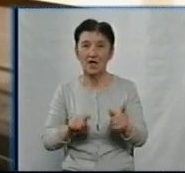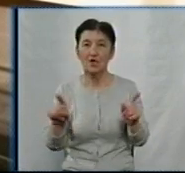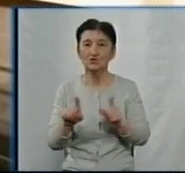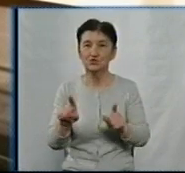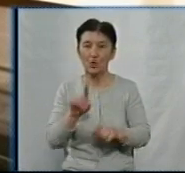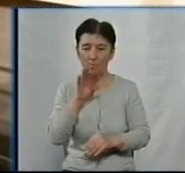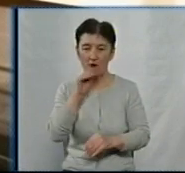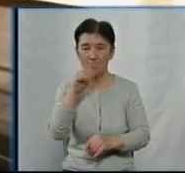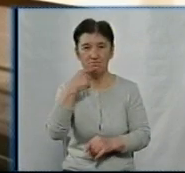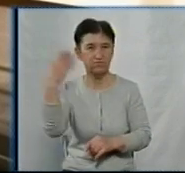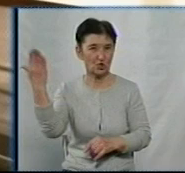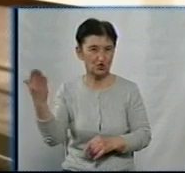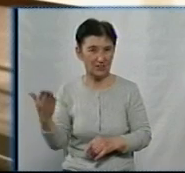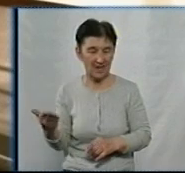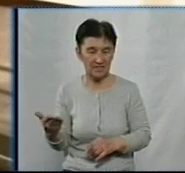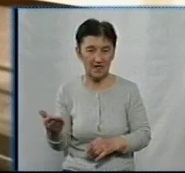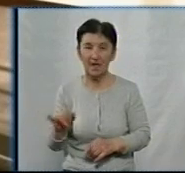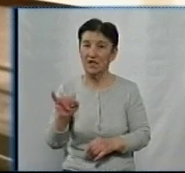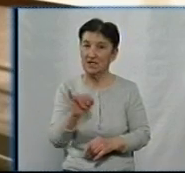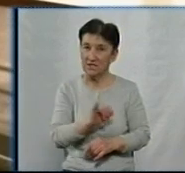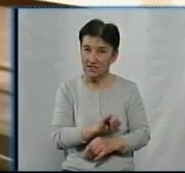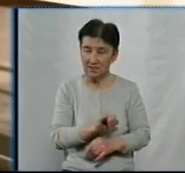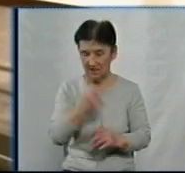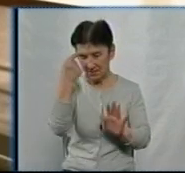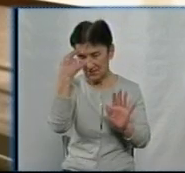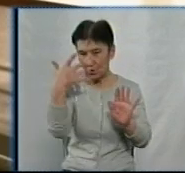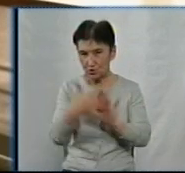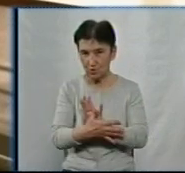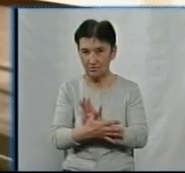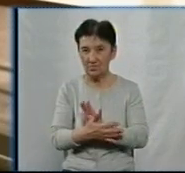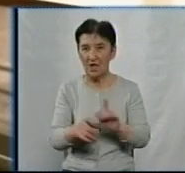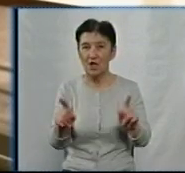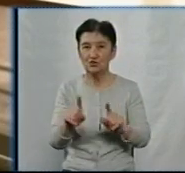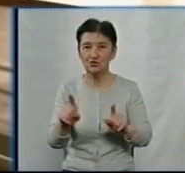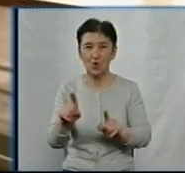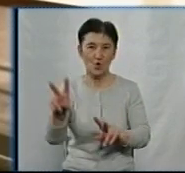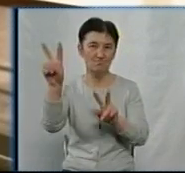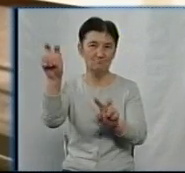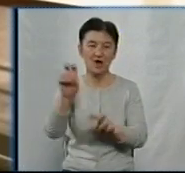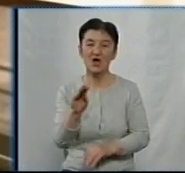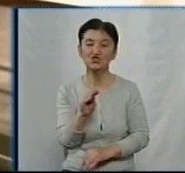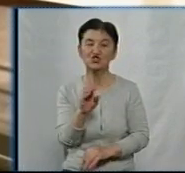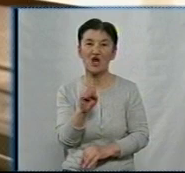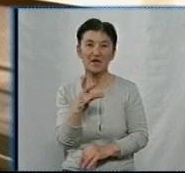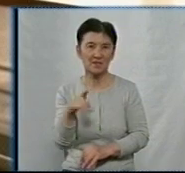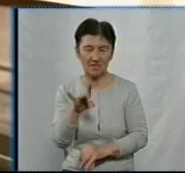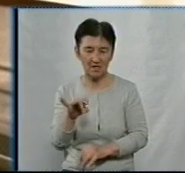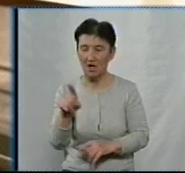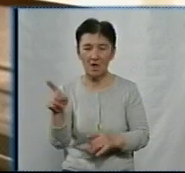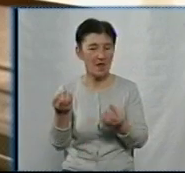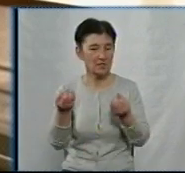голос прочитати на заході. І зрозуміла, що жанр, який вибрав автор, він